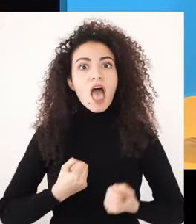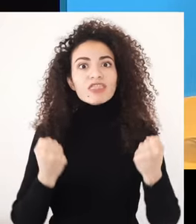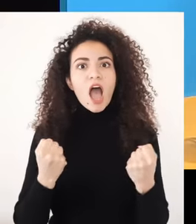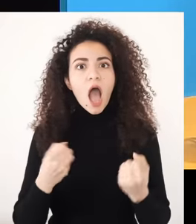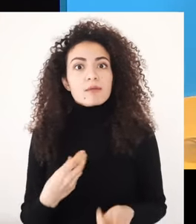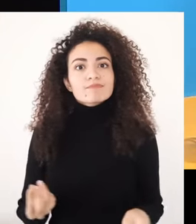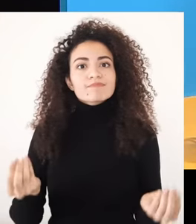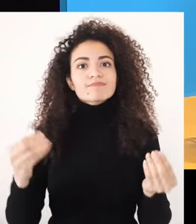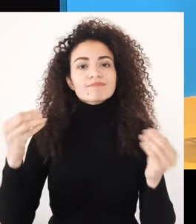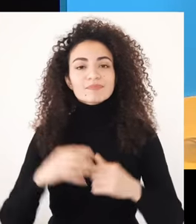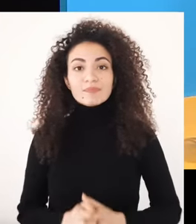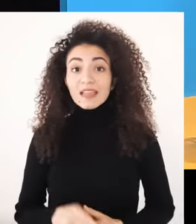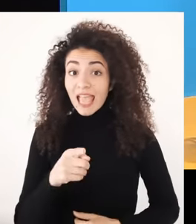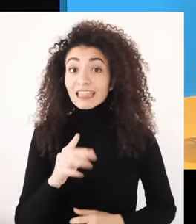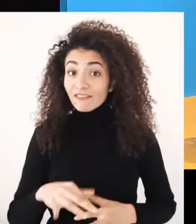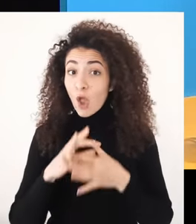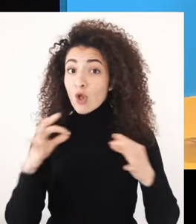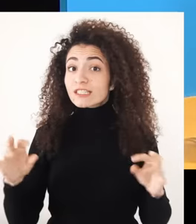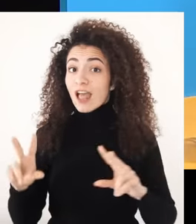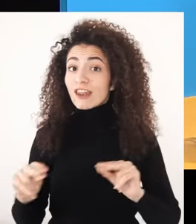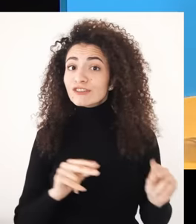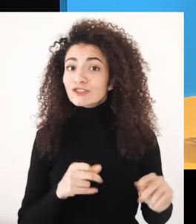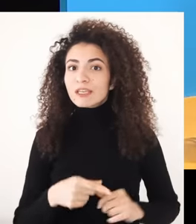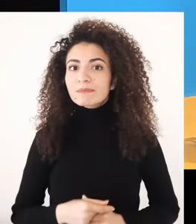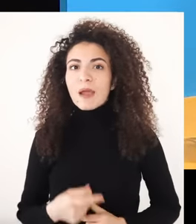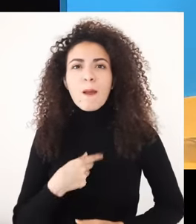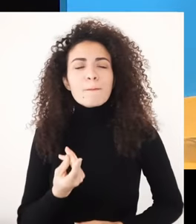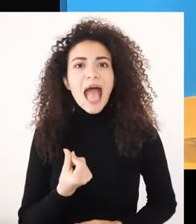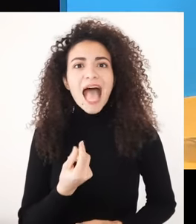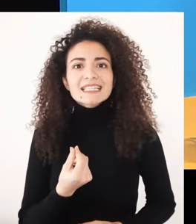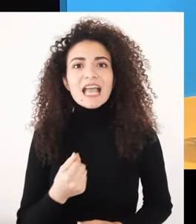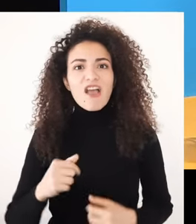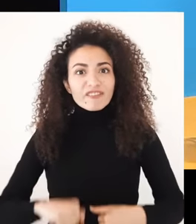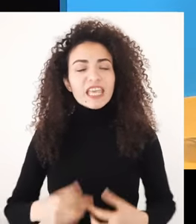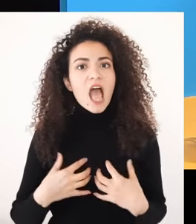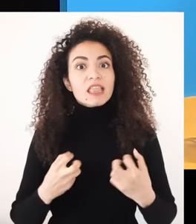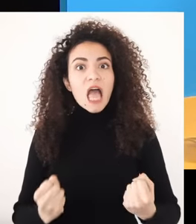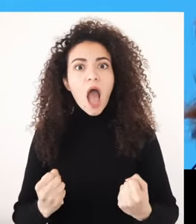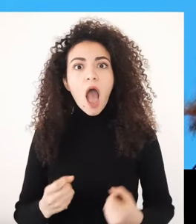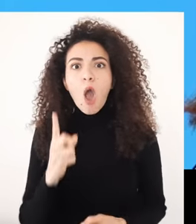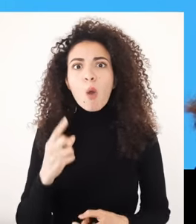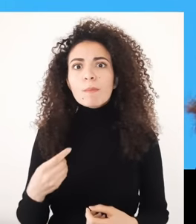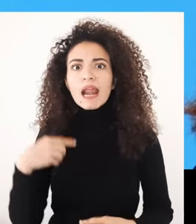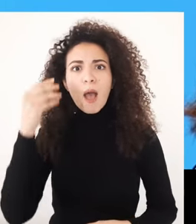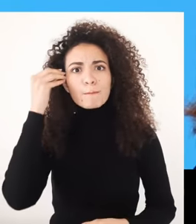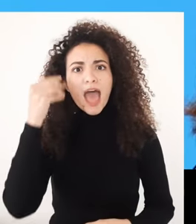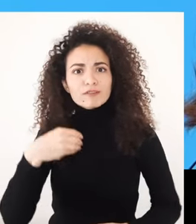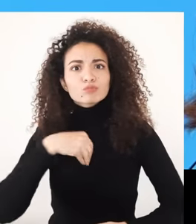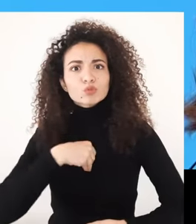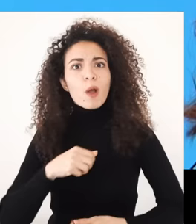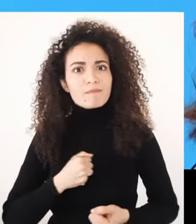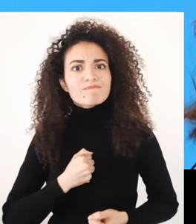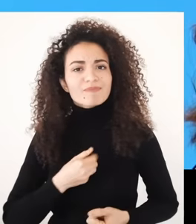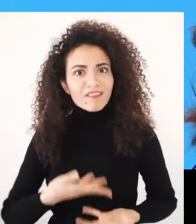وإنت هل عشتي مرة مغامرة تخطيتي فيها حقودود المعقول بالنسبة إلك؟ واتشفتي بذاتك